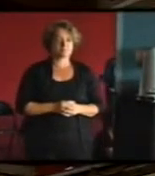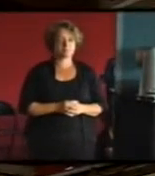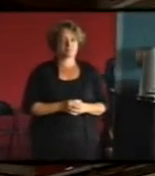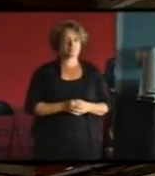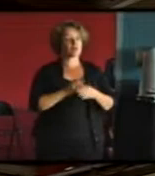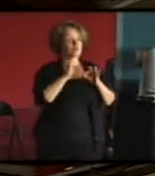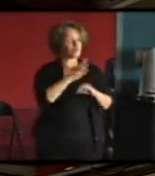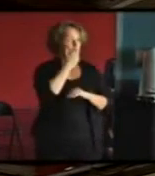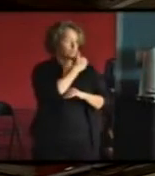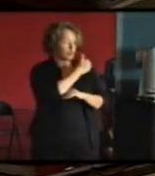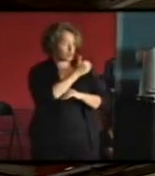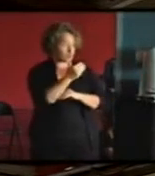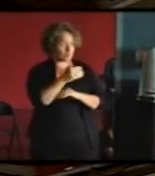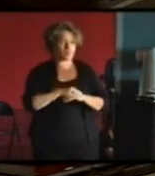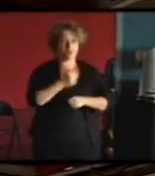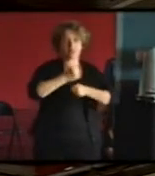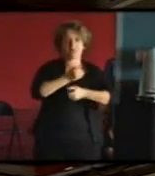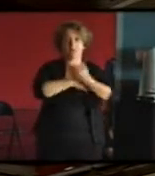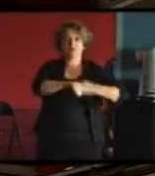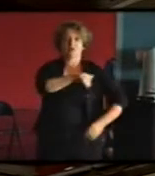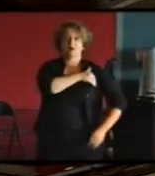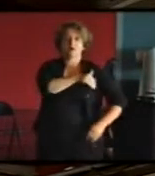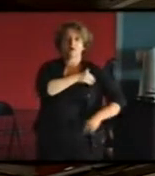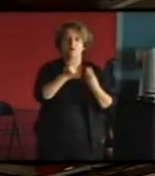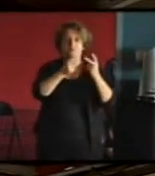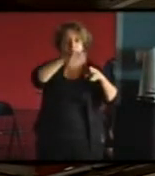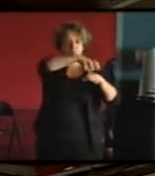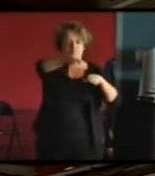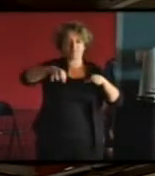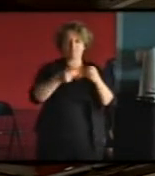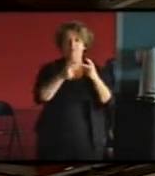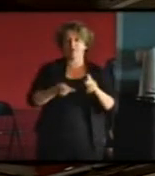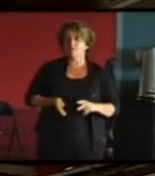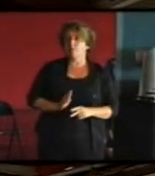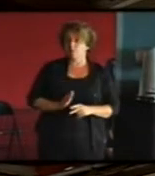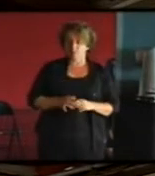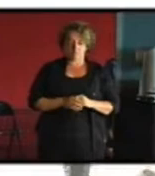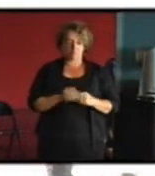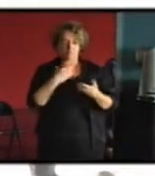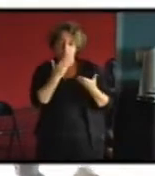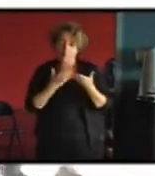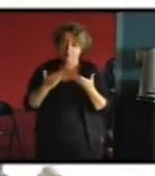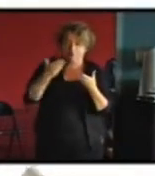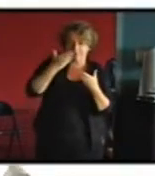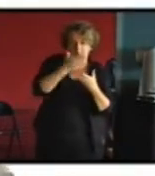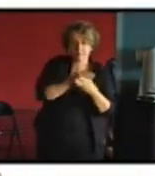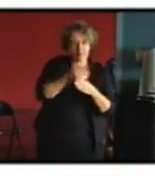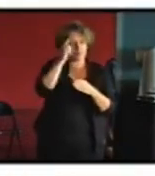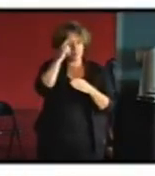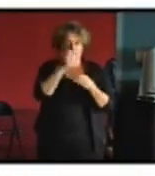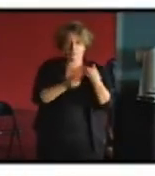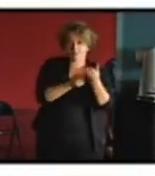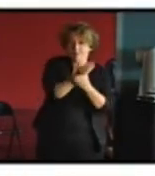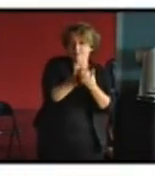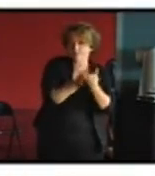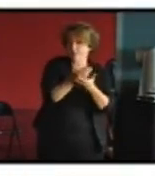oui bonjour donc Bob Clément à l'agence d'urbanisme et de Bordeaux je voudrais juste apporter quelques compléments pour préciser